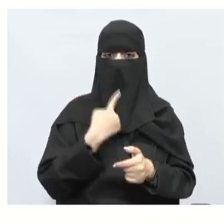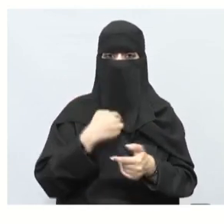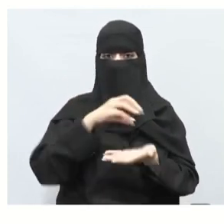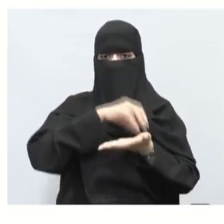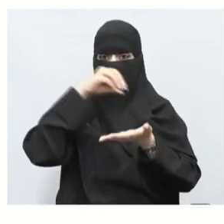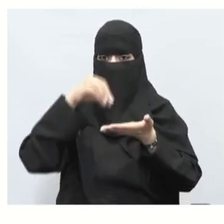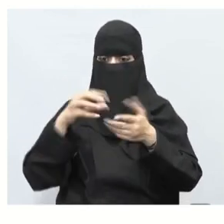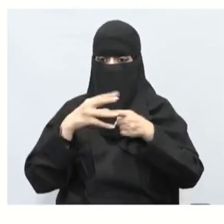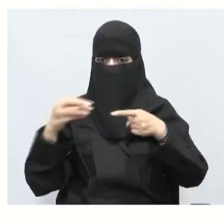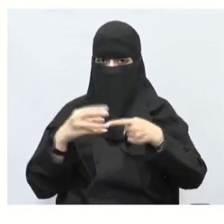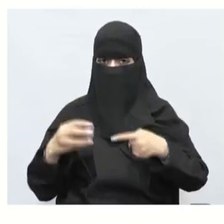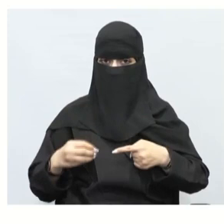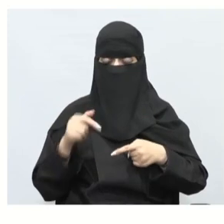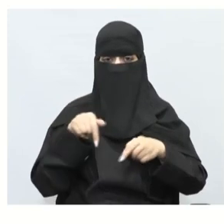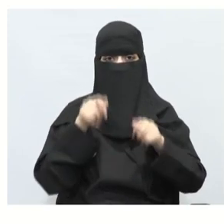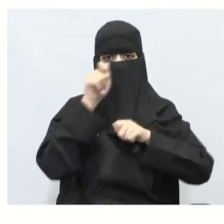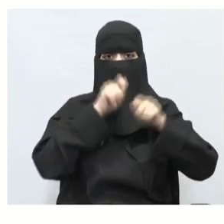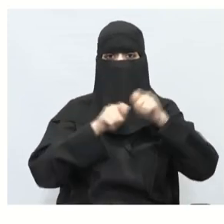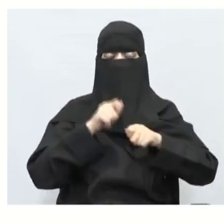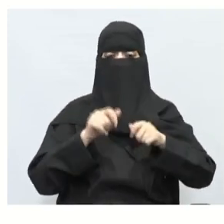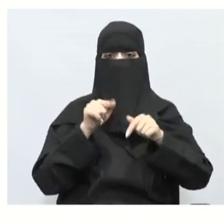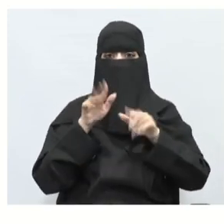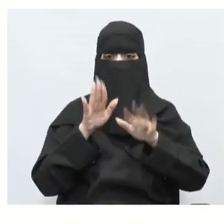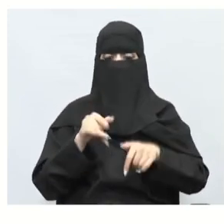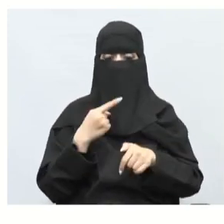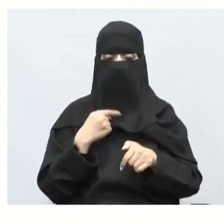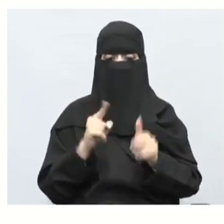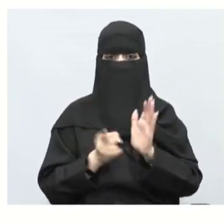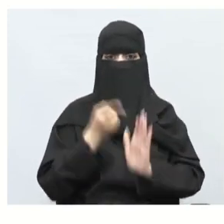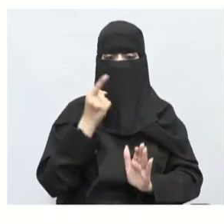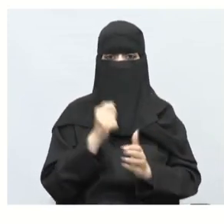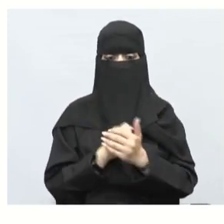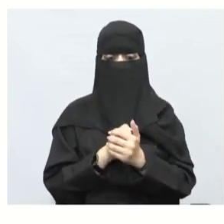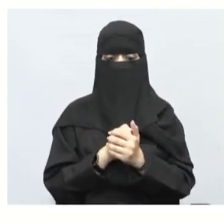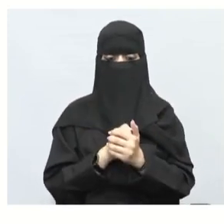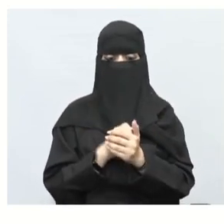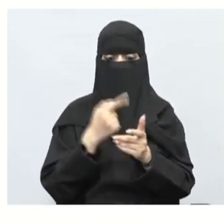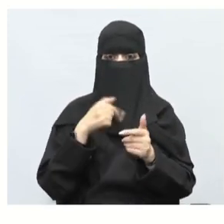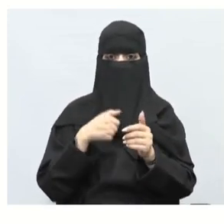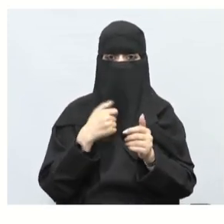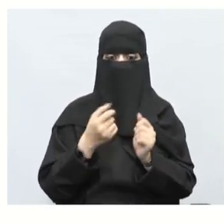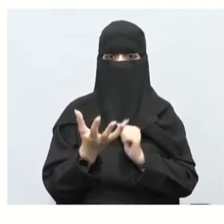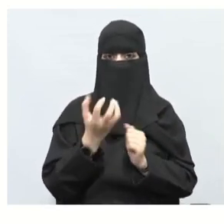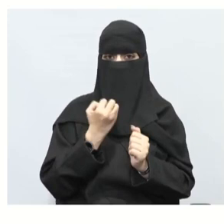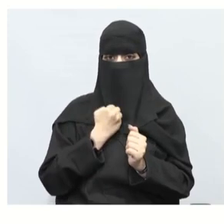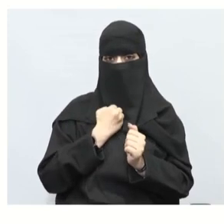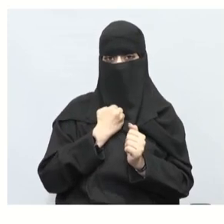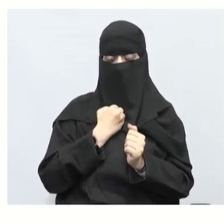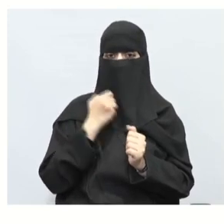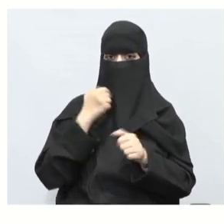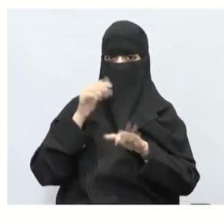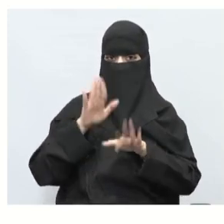أقفاص رح يخص من المبلغ حيكون معي العملية طرح إذن أنت بديت من هنا لكن اعتدنا دائما معه يعني